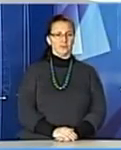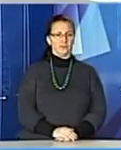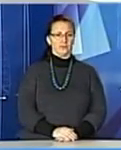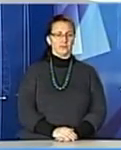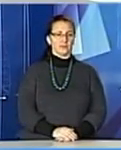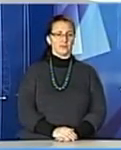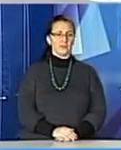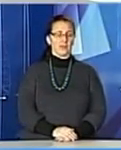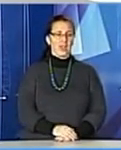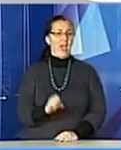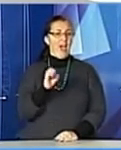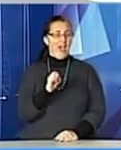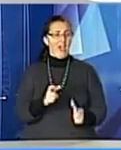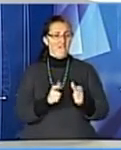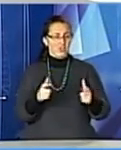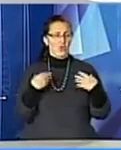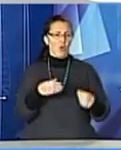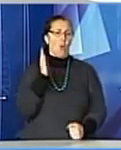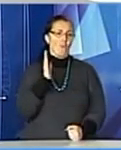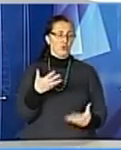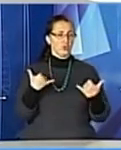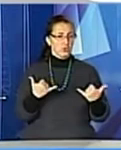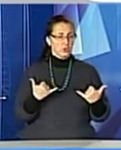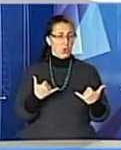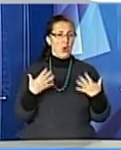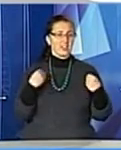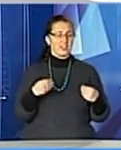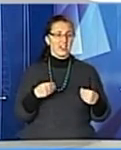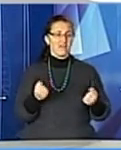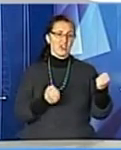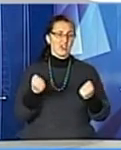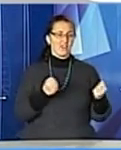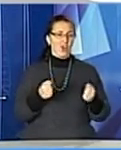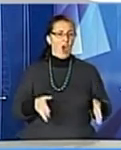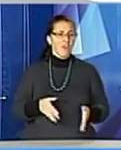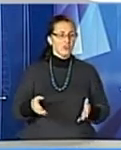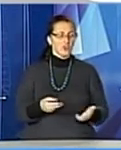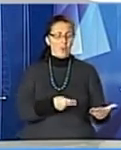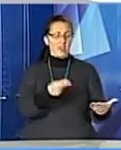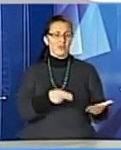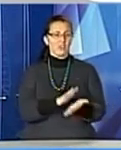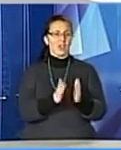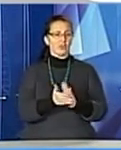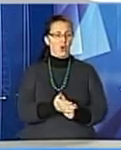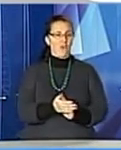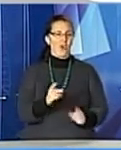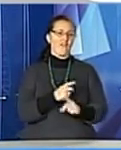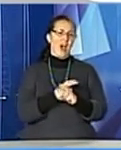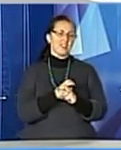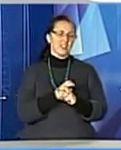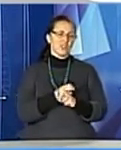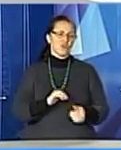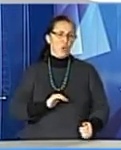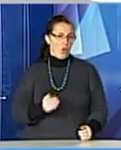Еквиток у Львові буде. Сьогодні «Львівавтодор» підписав угоду із австрійською компанією. Підприємство буде виступати